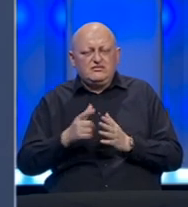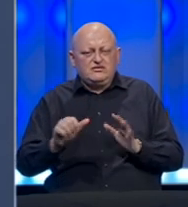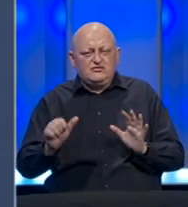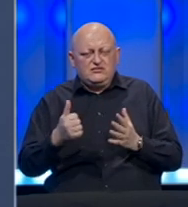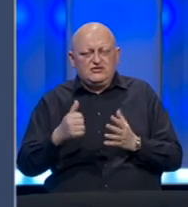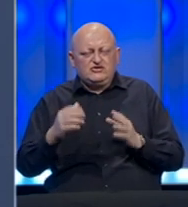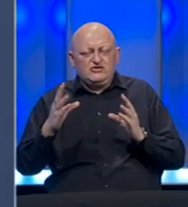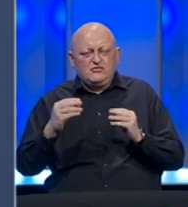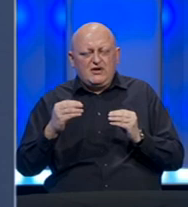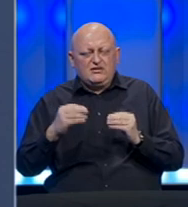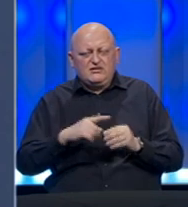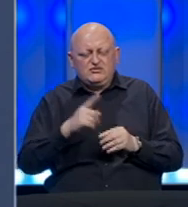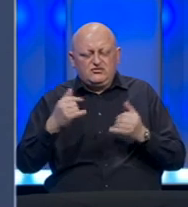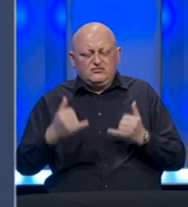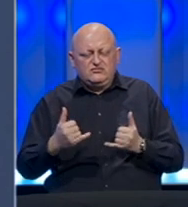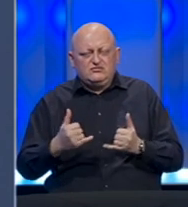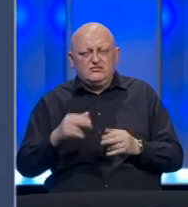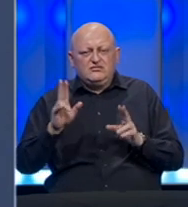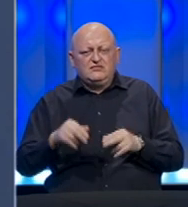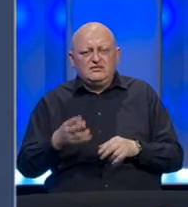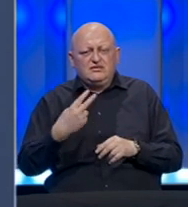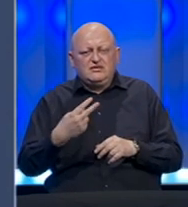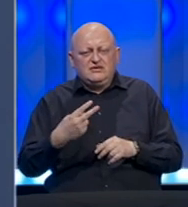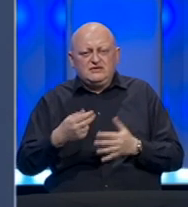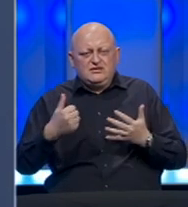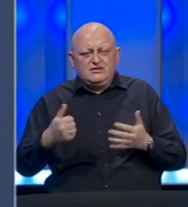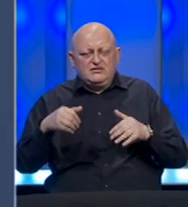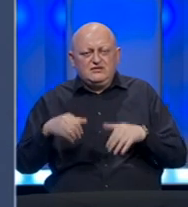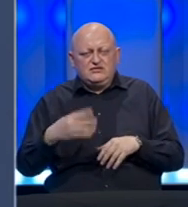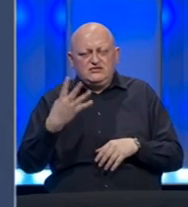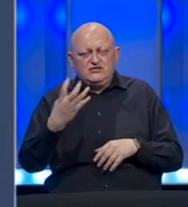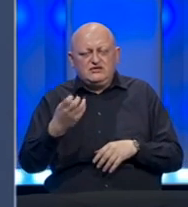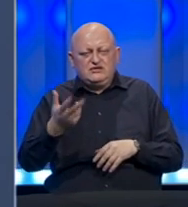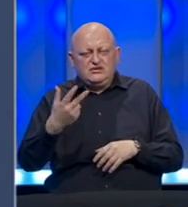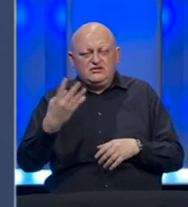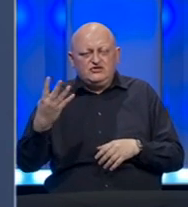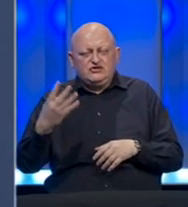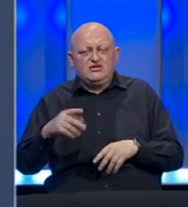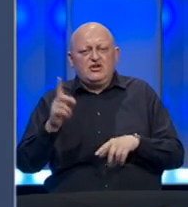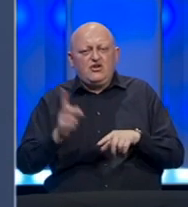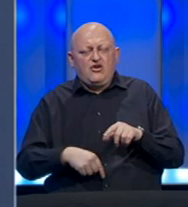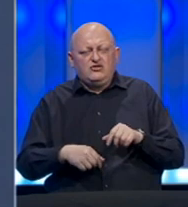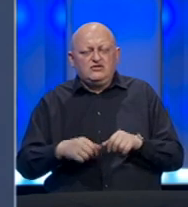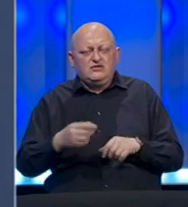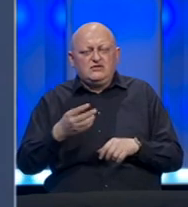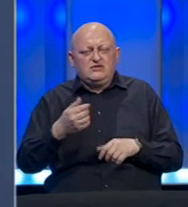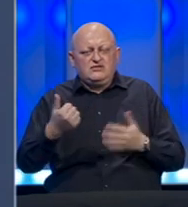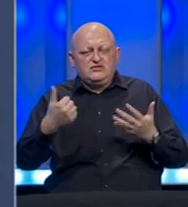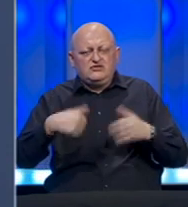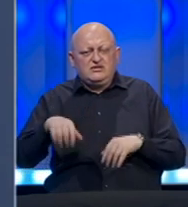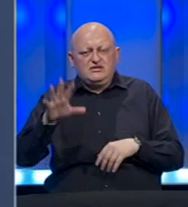16. marta do danas imamo 26.434 odjave i 6